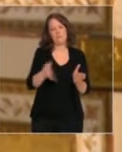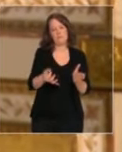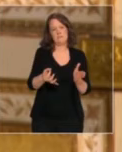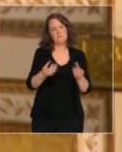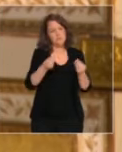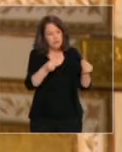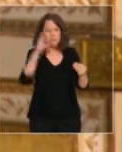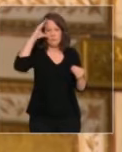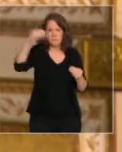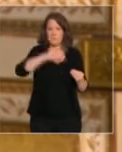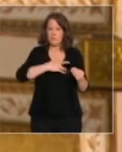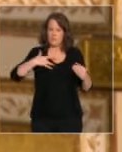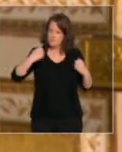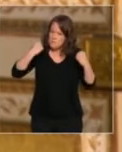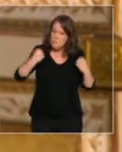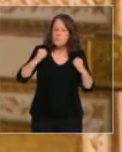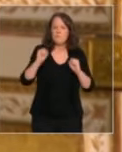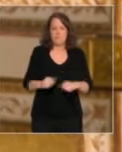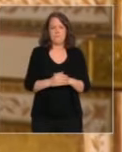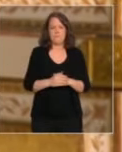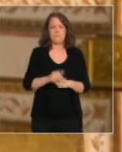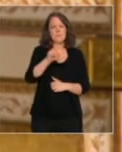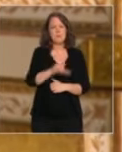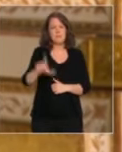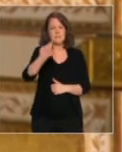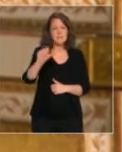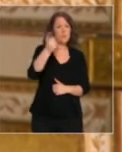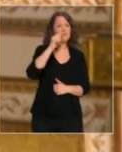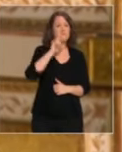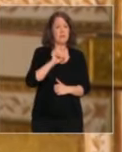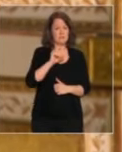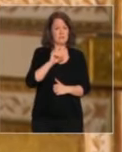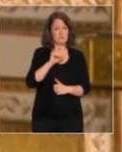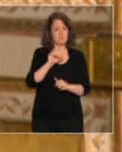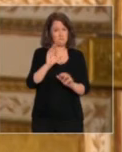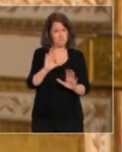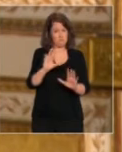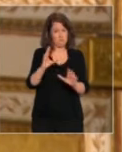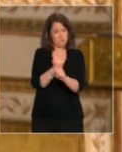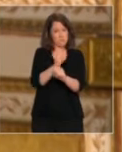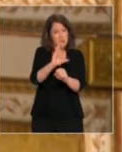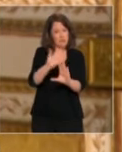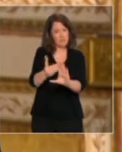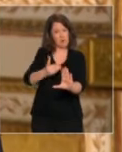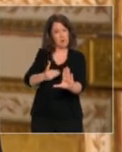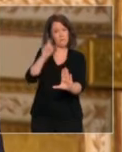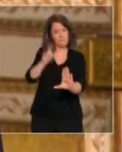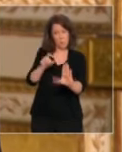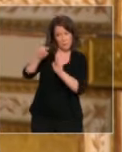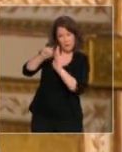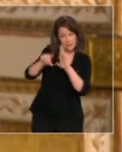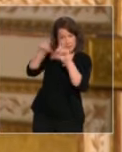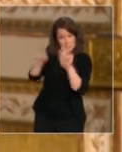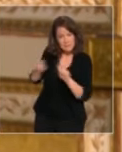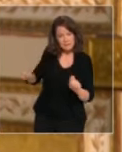Le lundi 11 mai ne sera possible que si nous continuons d'être civiques, responsables, de respecter les